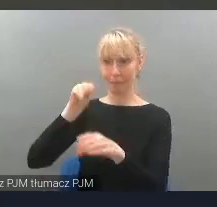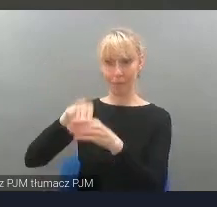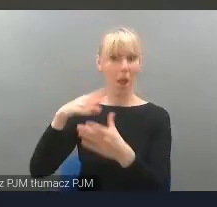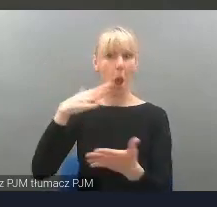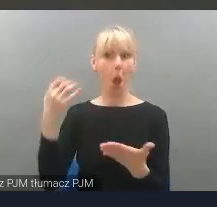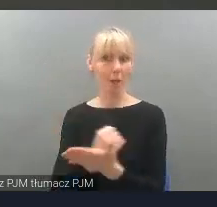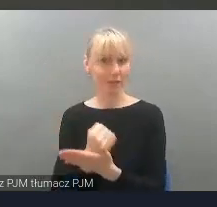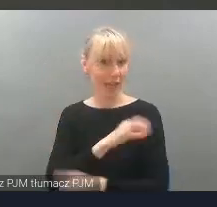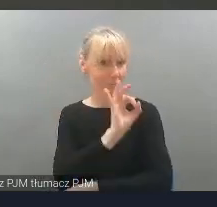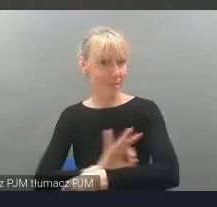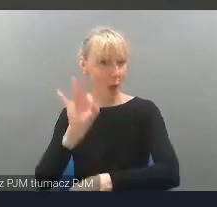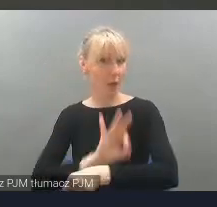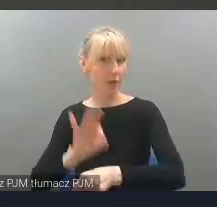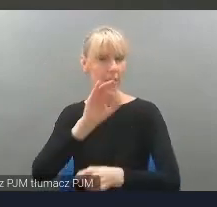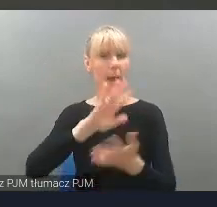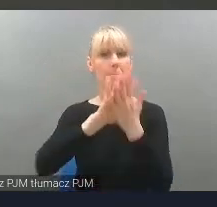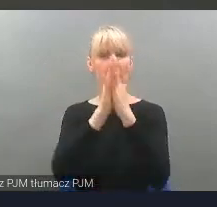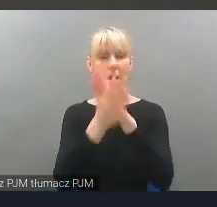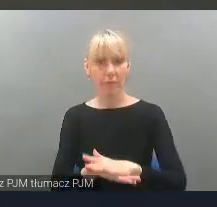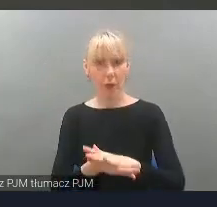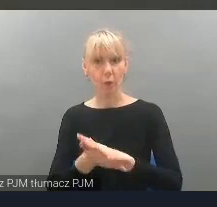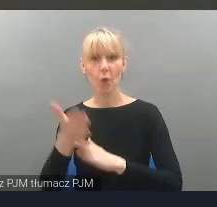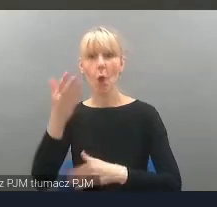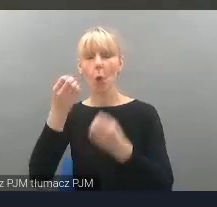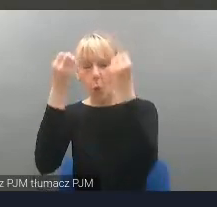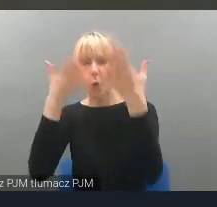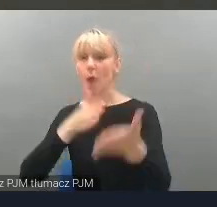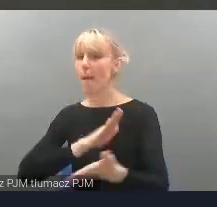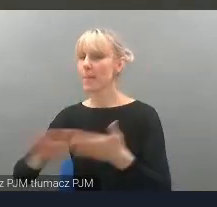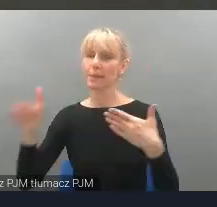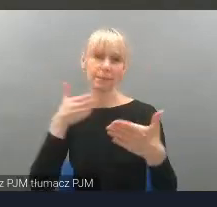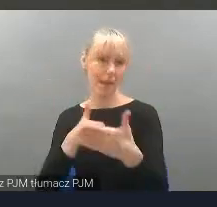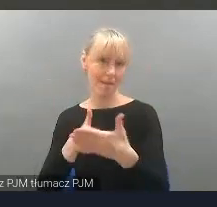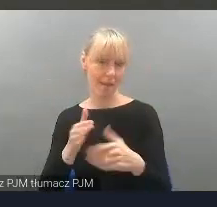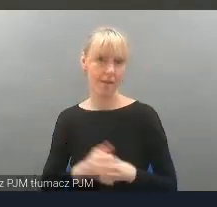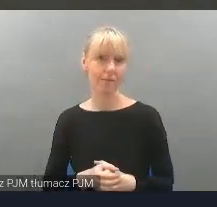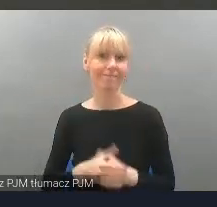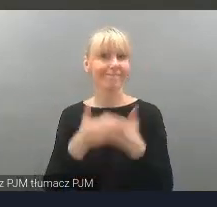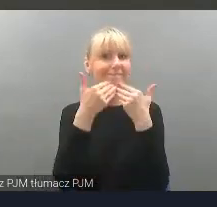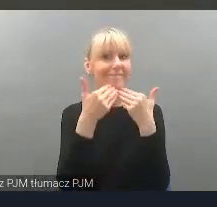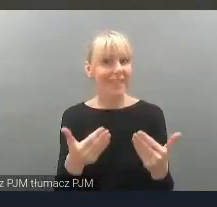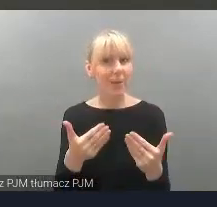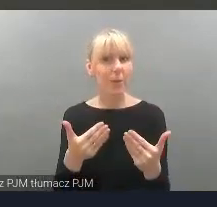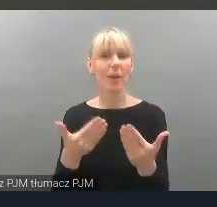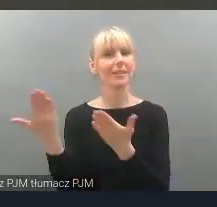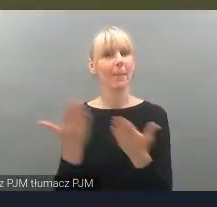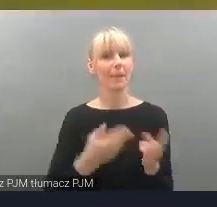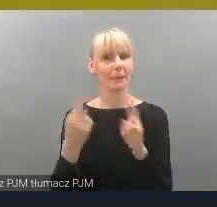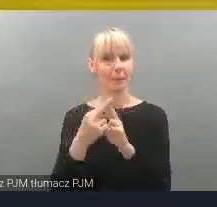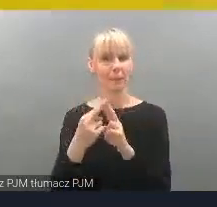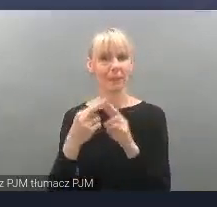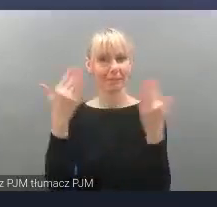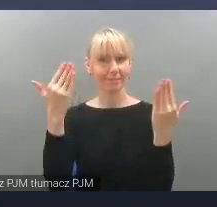projekcie PFRON Kultura bez Barier. Dziękuję bardzo i zapraszam do kontaktu. Pozdrawiam.